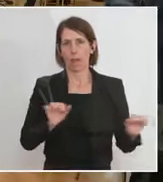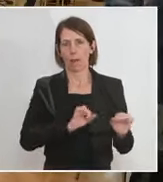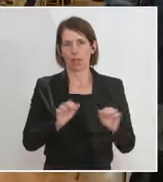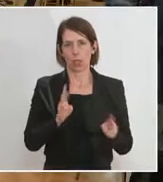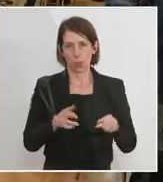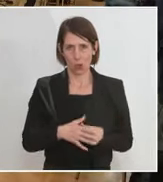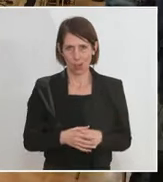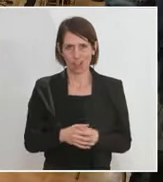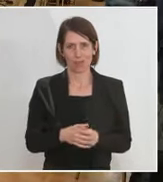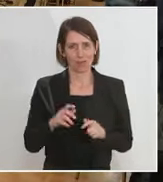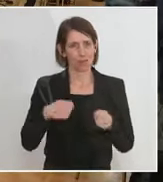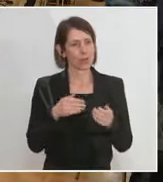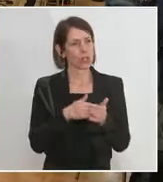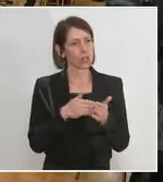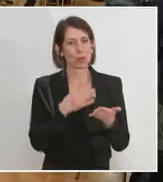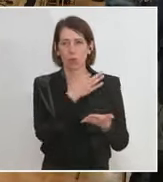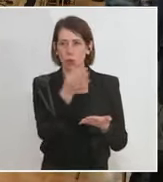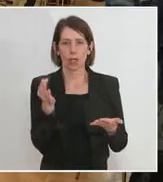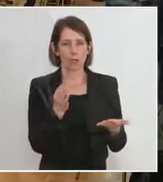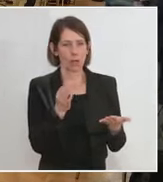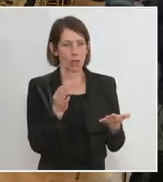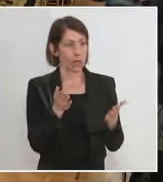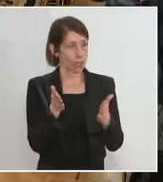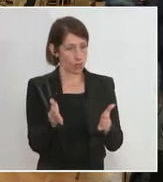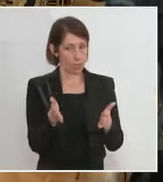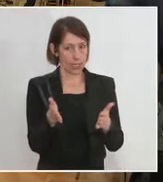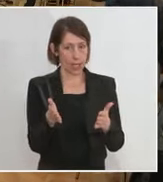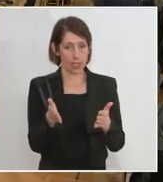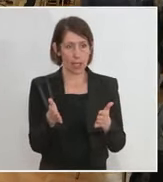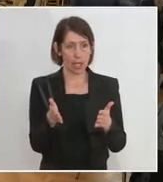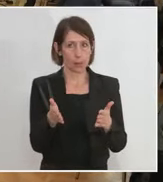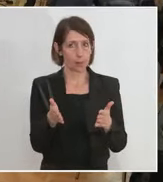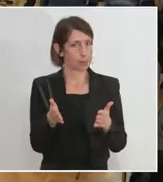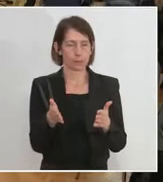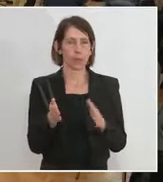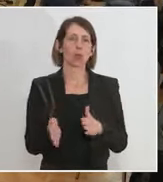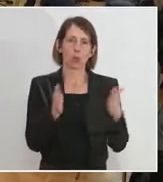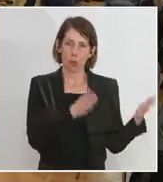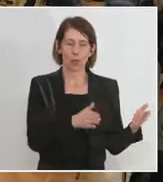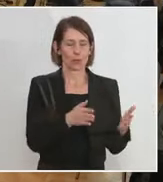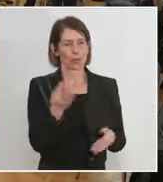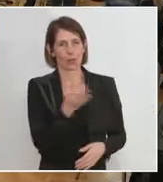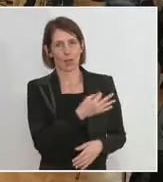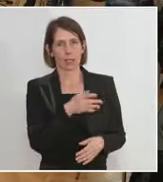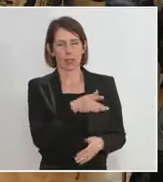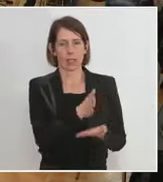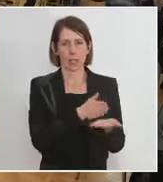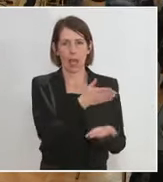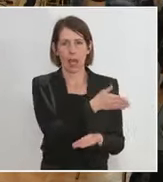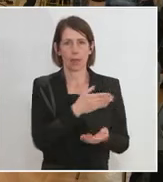Gibt's drüben noch eine Frage? Das scheint nicht der Fall. Dann wechseln wir hier rüber. Zunächst ATV, Frau Singer und dann Michelle.